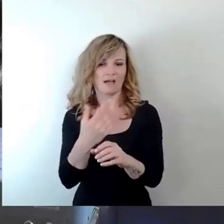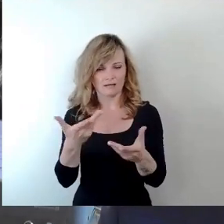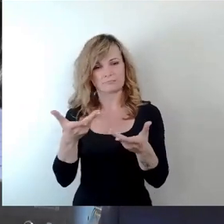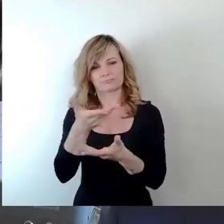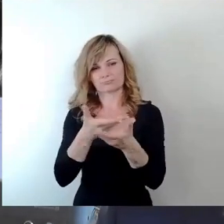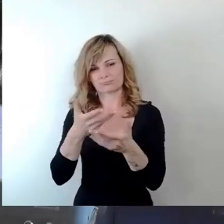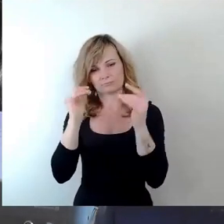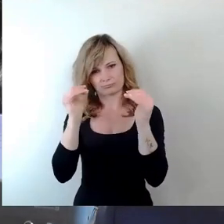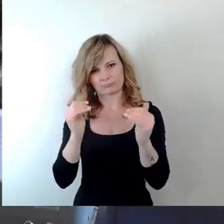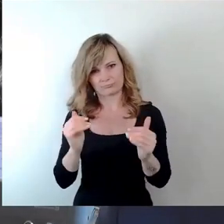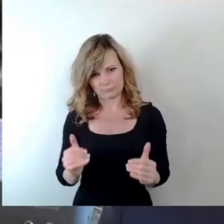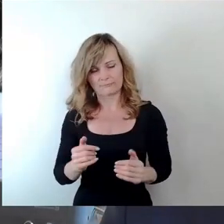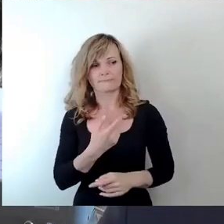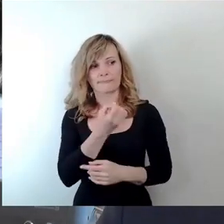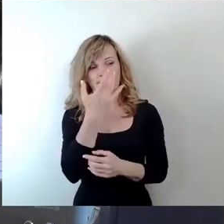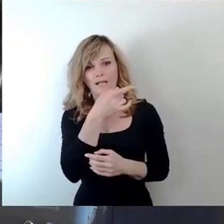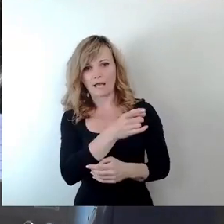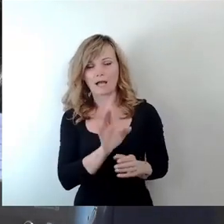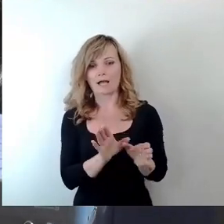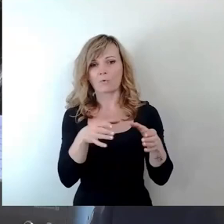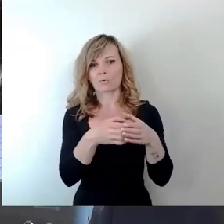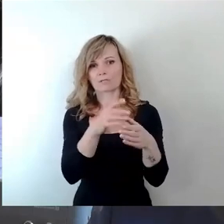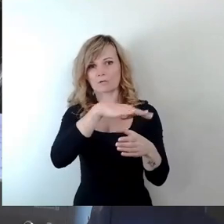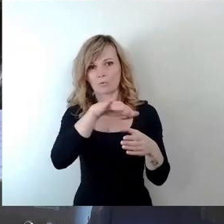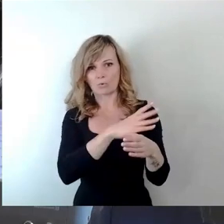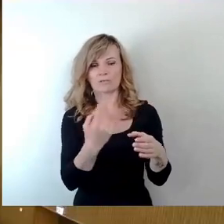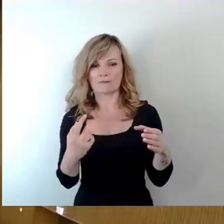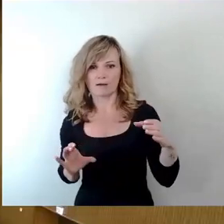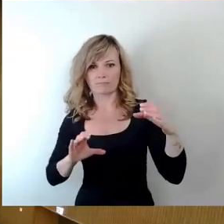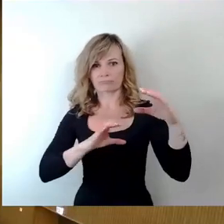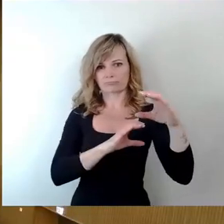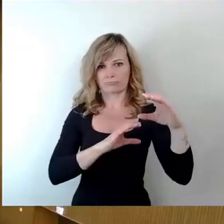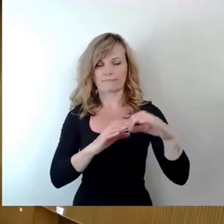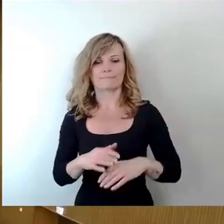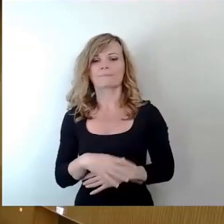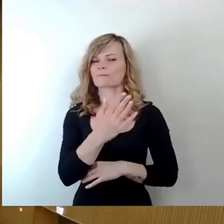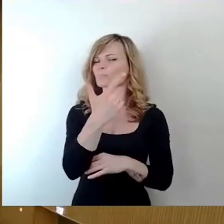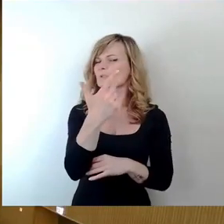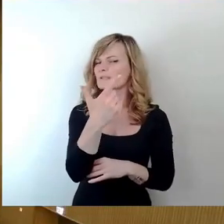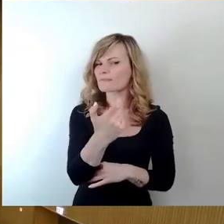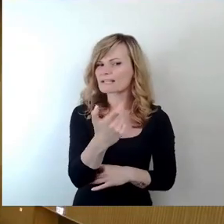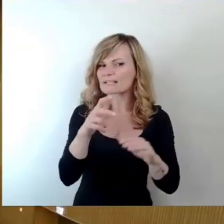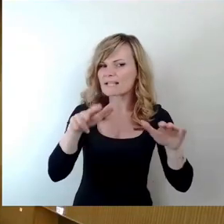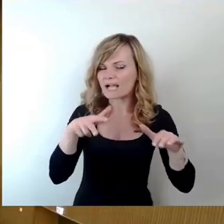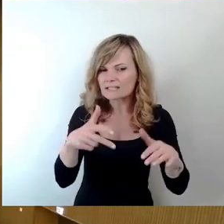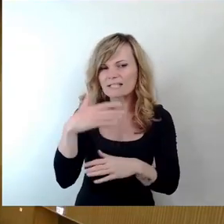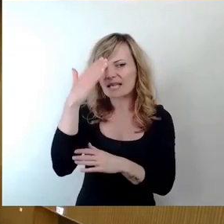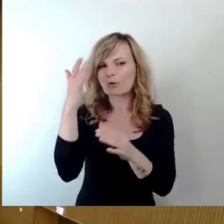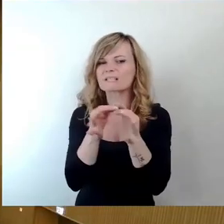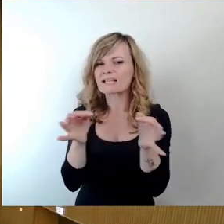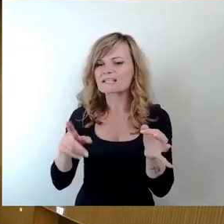der Reihenfolge nach der Union dann einordnen. So nochmal, dann wäre 25,18, das war Hauptsatzung, dann welche, Top?